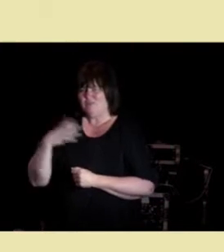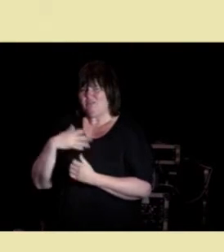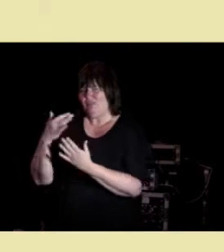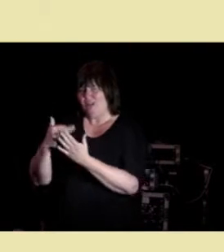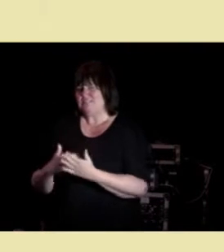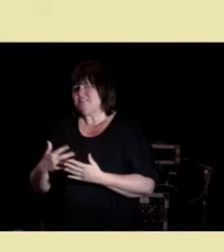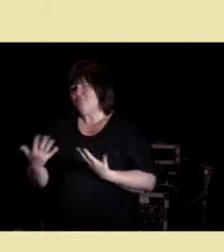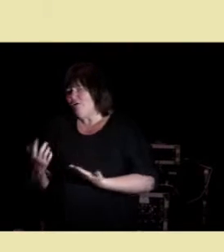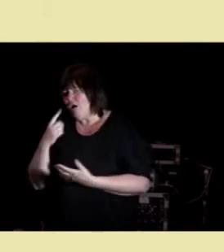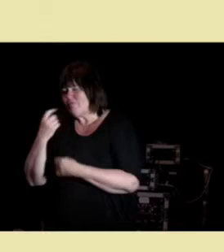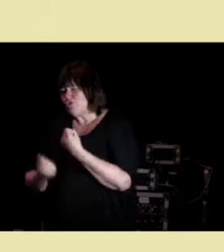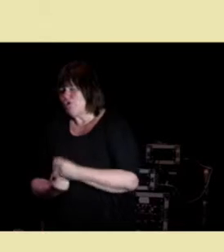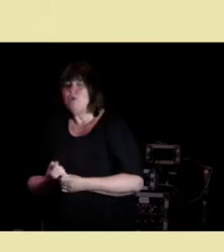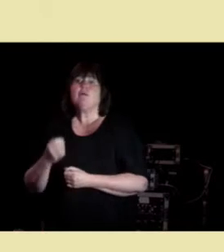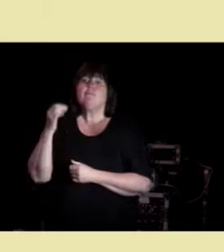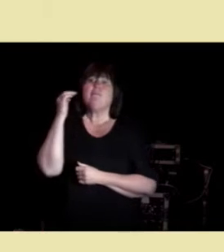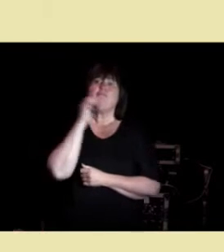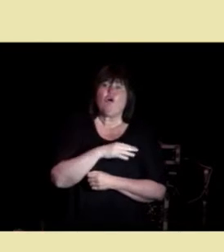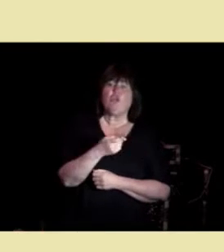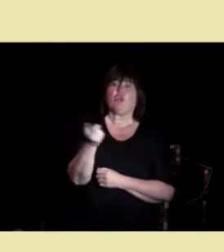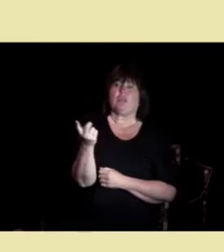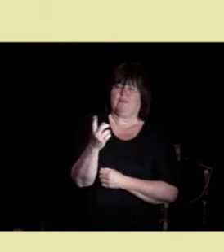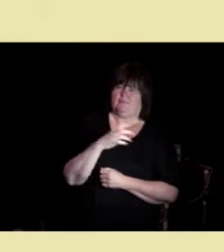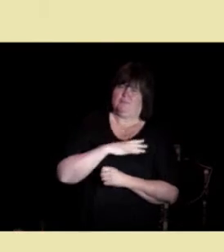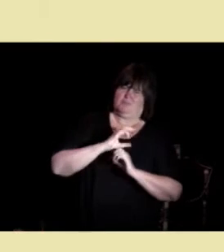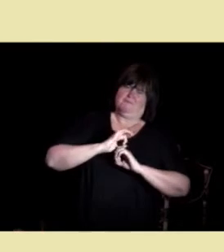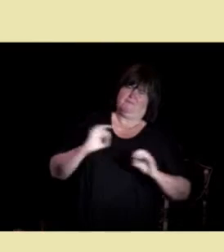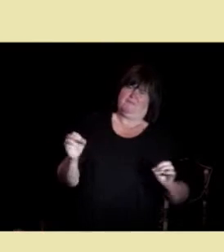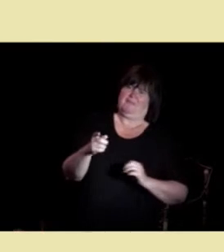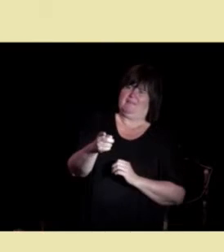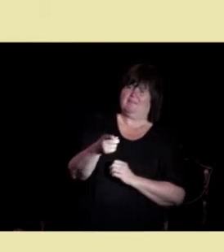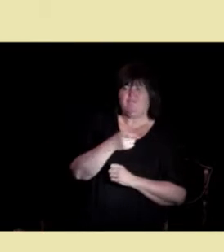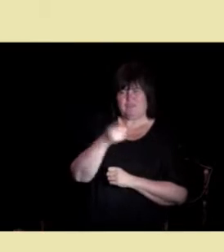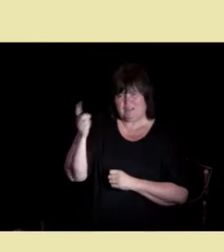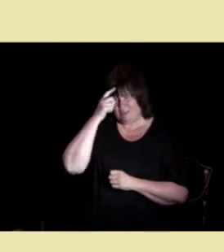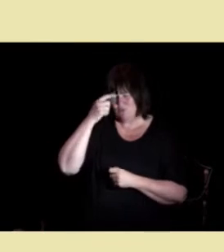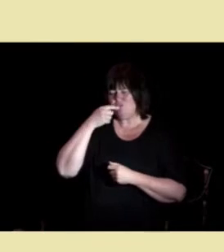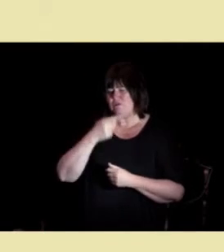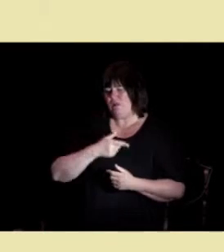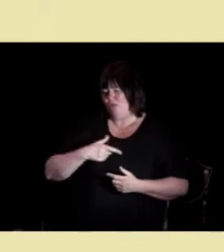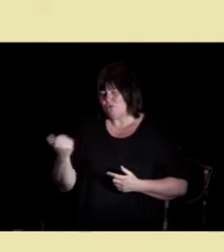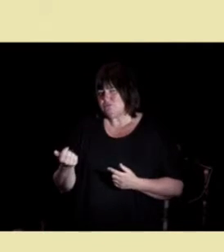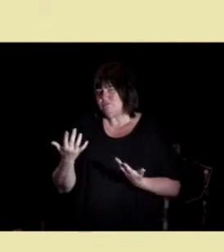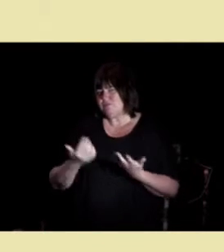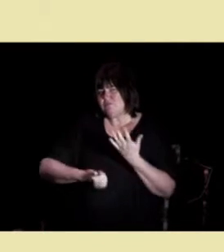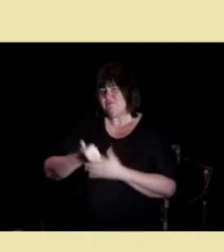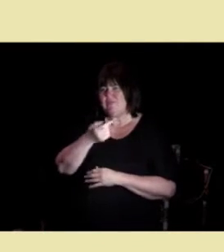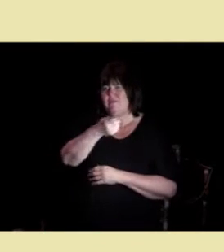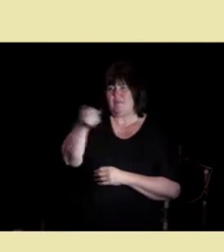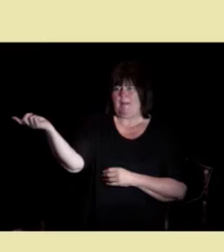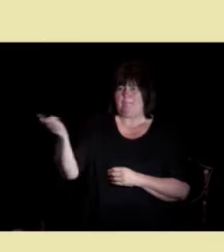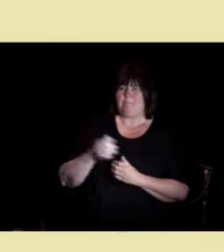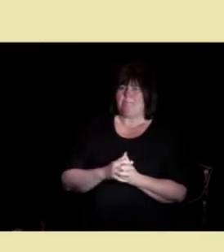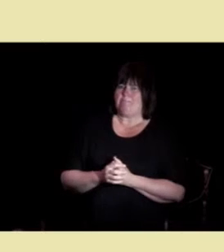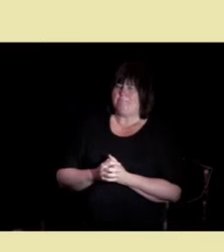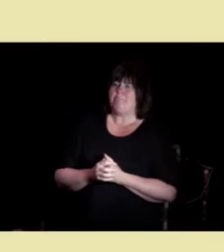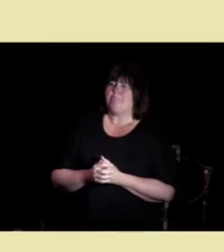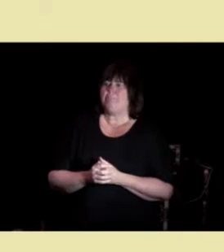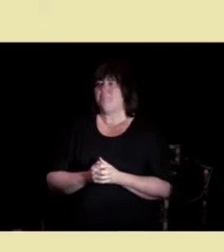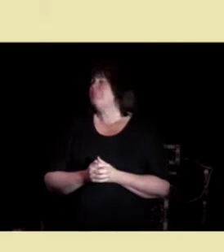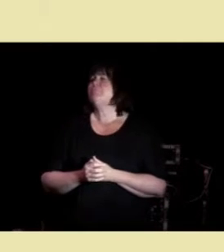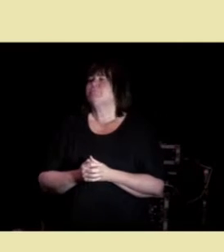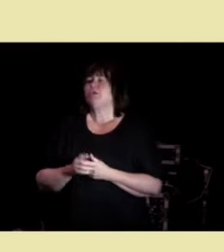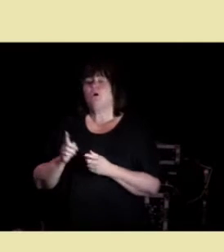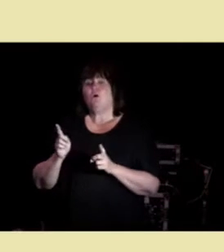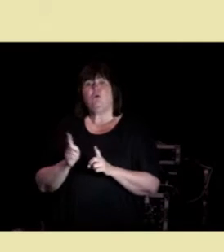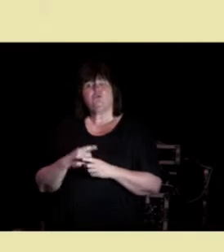Men folk syntes det var veldig fint. Fordi da kunne de fortelle oss akkurat hva som var viktig for dem. Og sånn drev vi